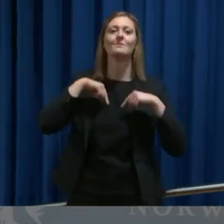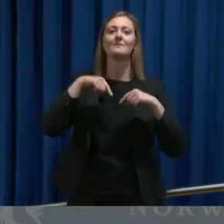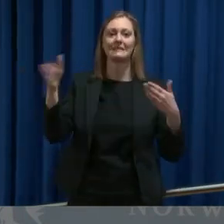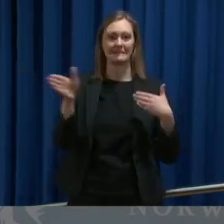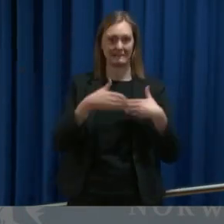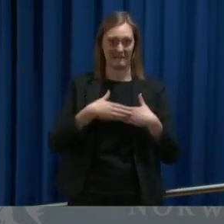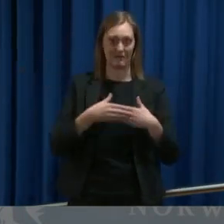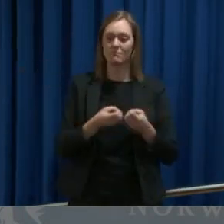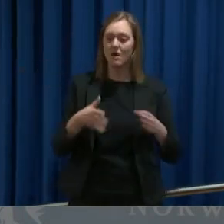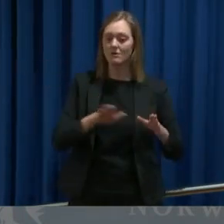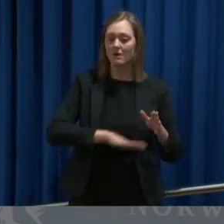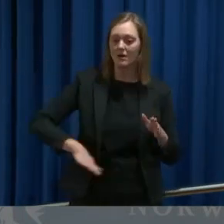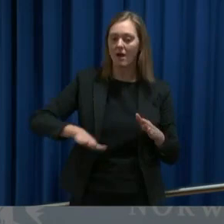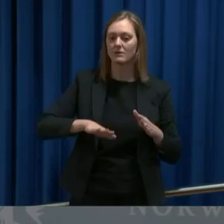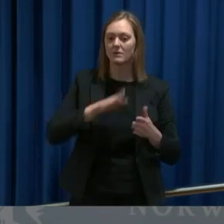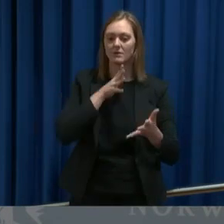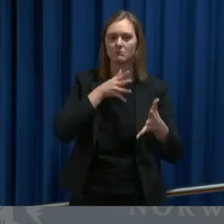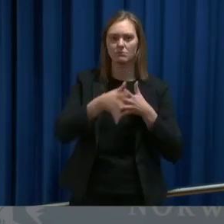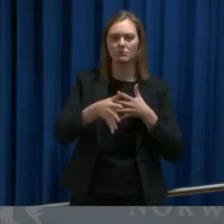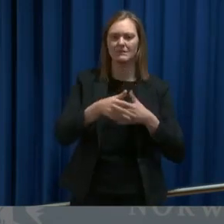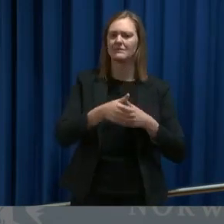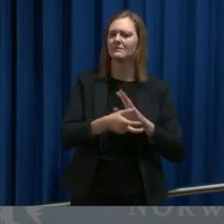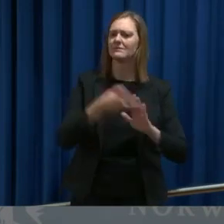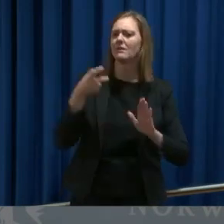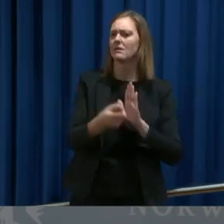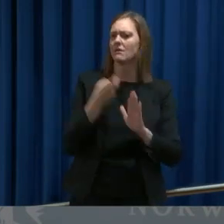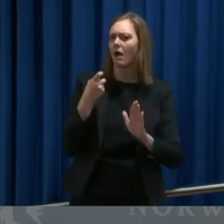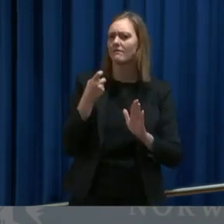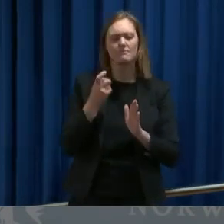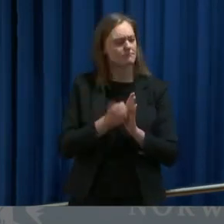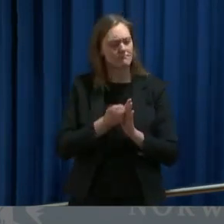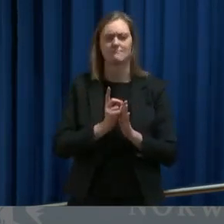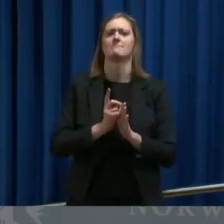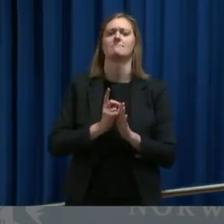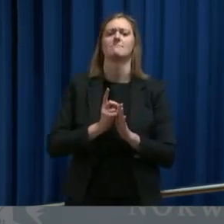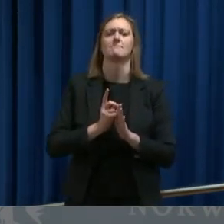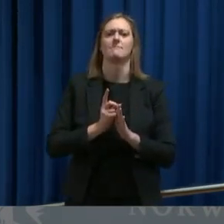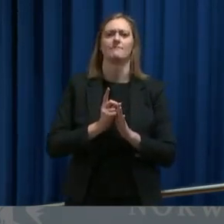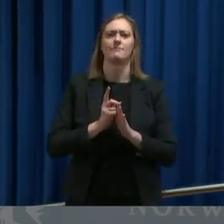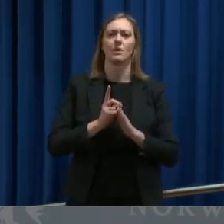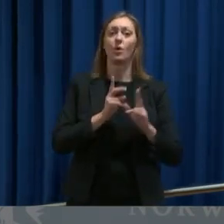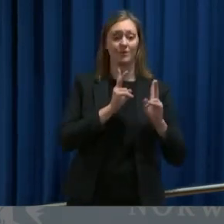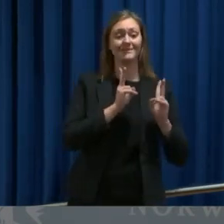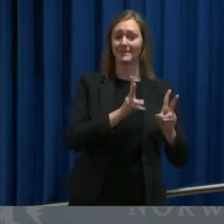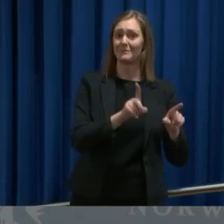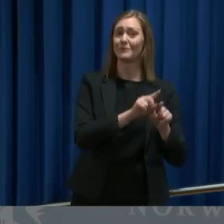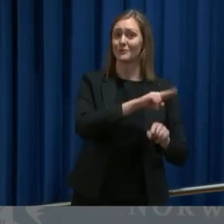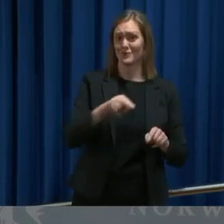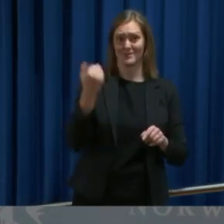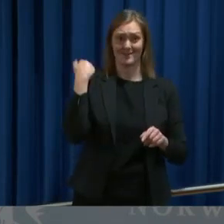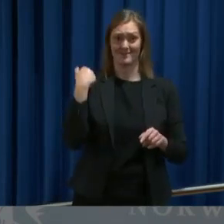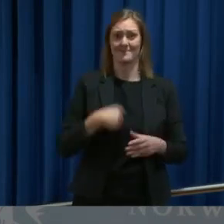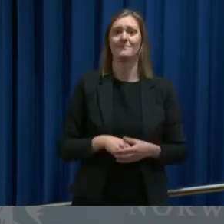land innfører veldig strenge restriksjoner på kort varsel slik som også Norge har gjort.